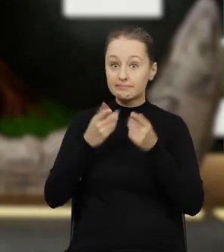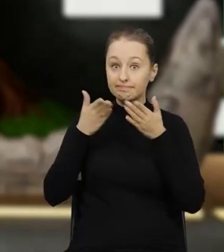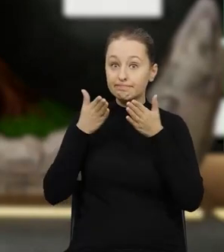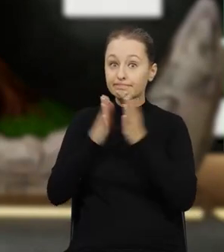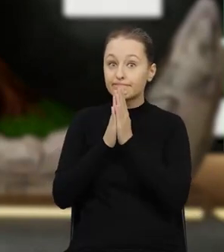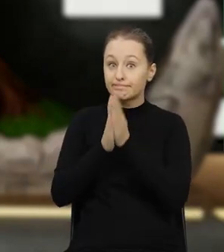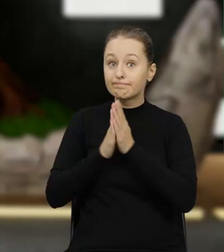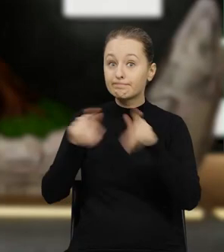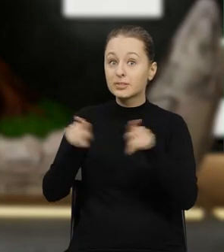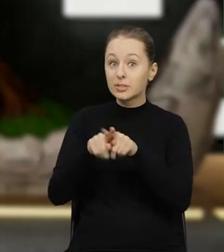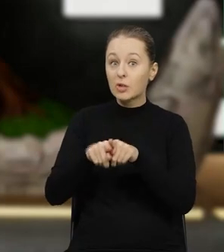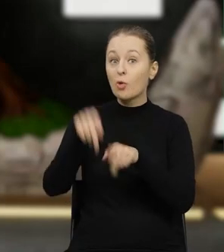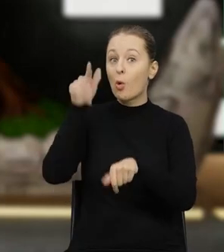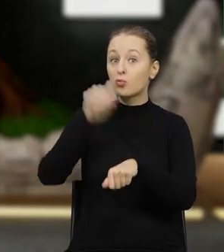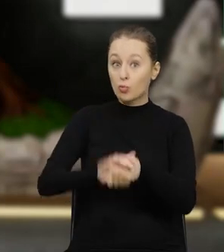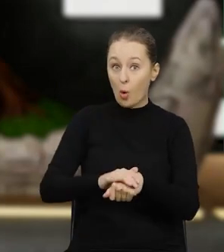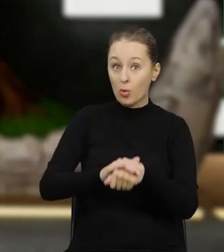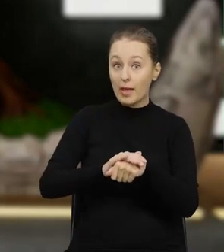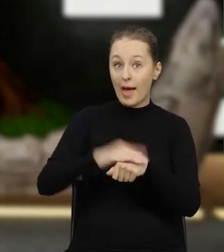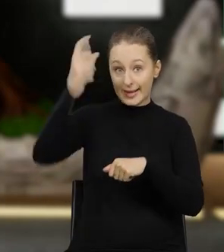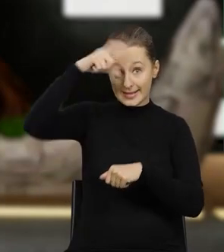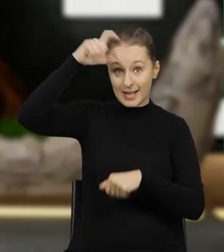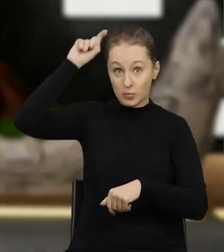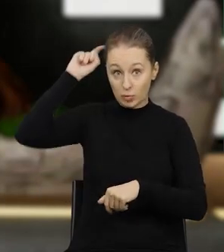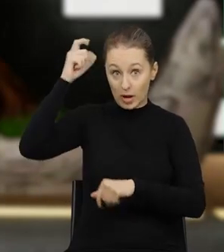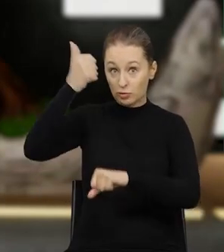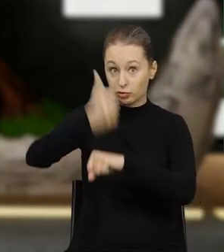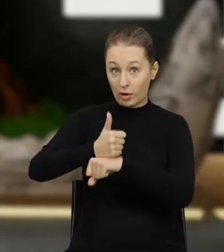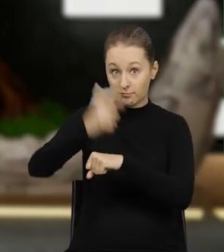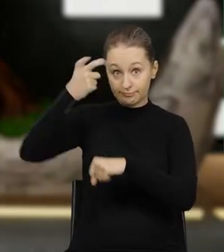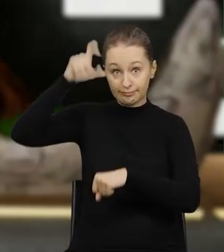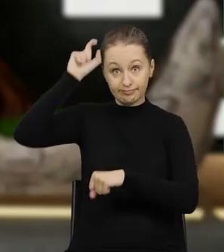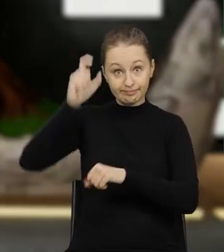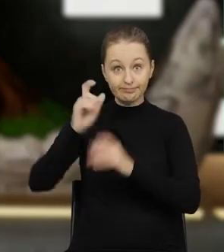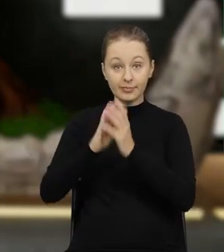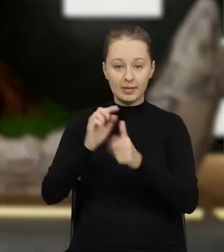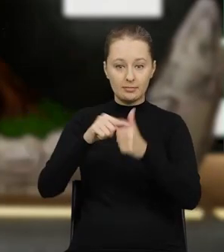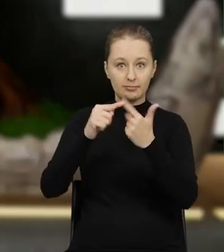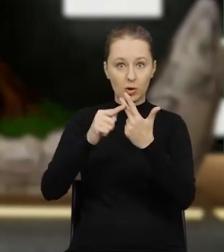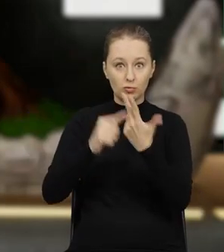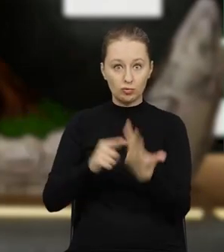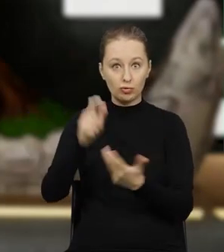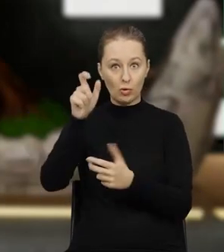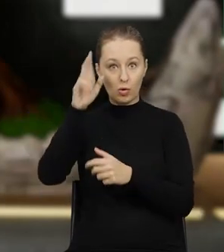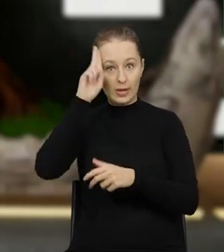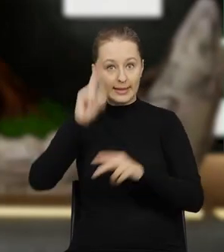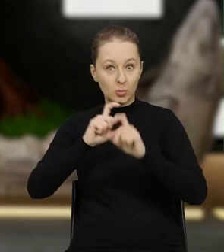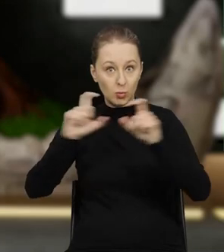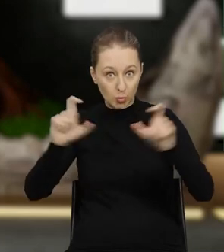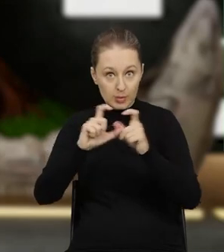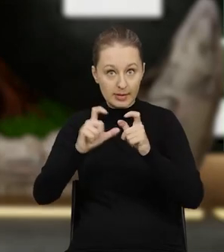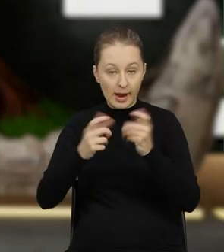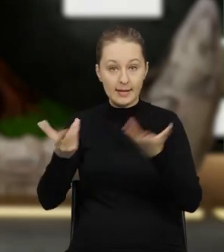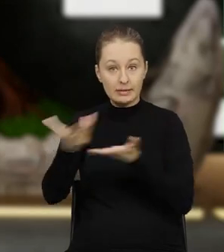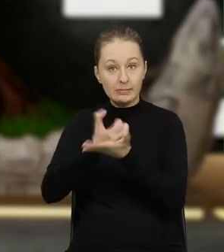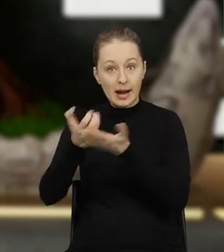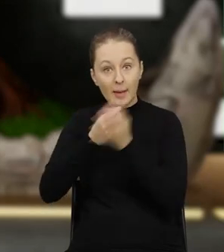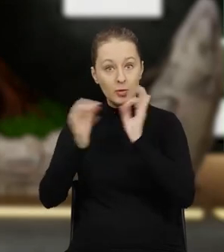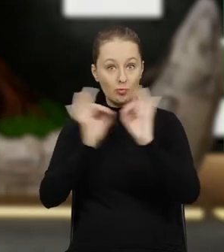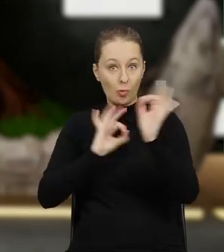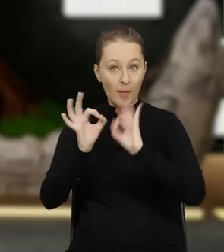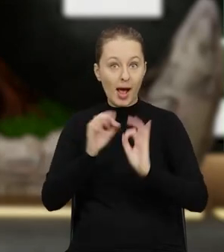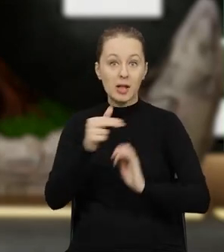odpowiedniego komendanta Państwowej Straży Pożarnej. Także od tych trzech organów czerpiemy